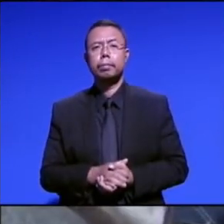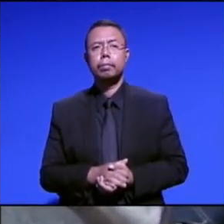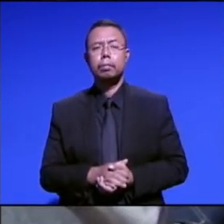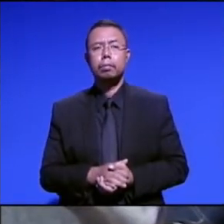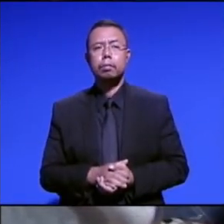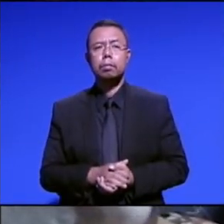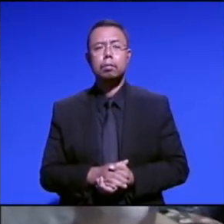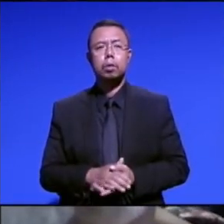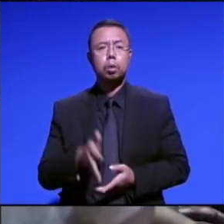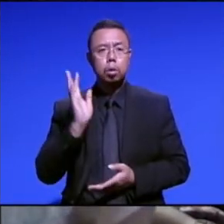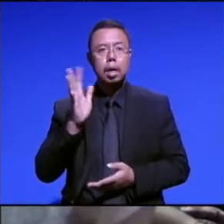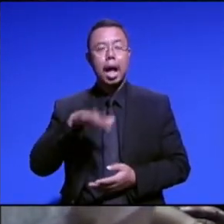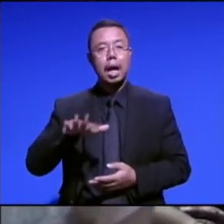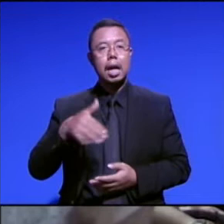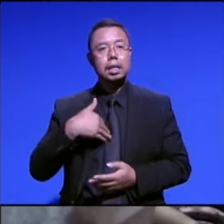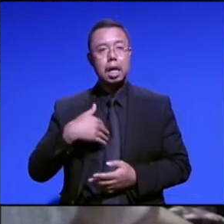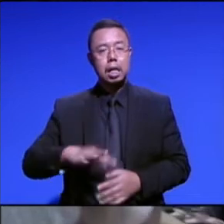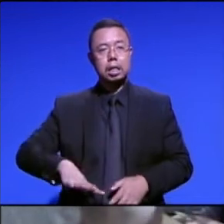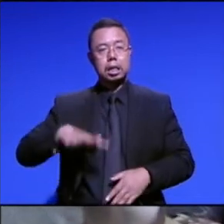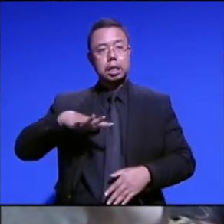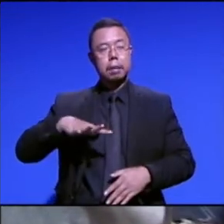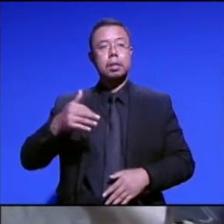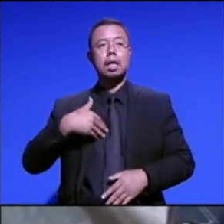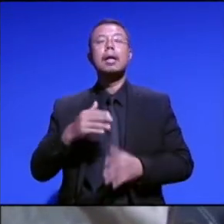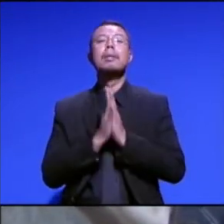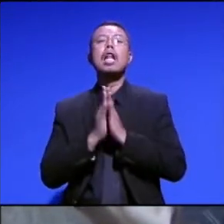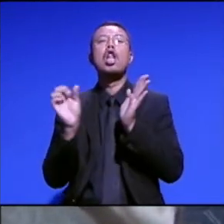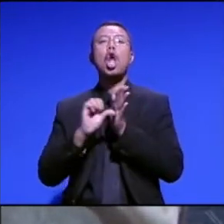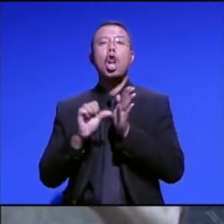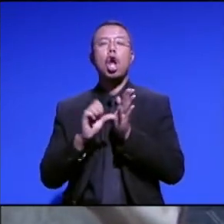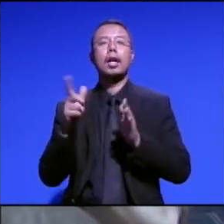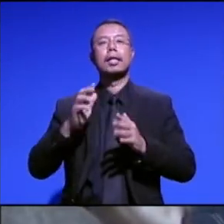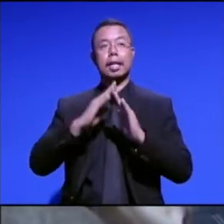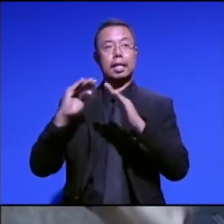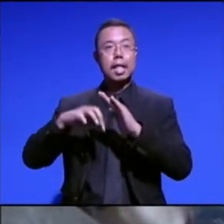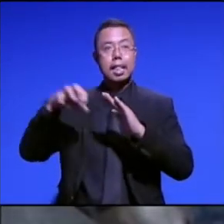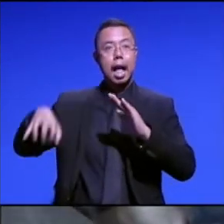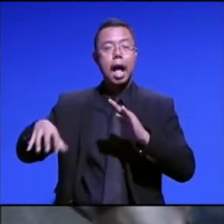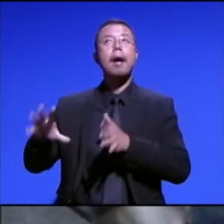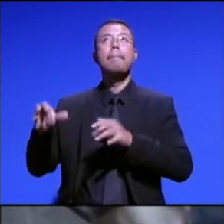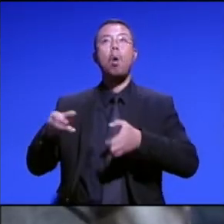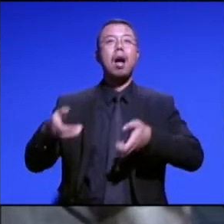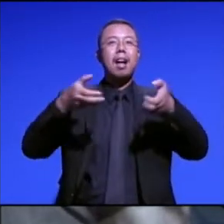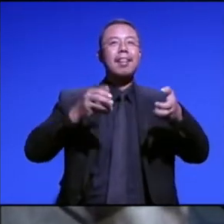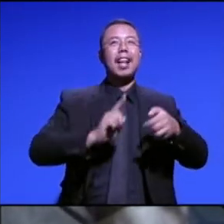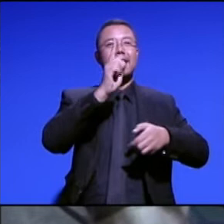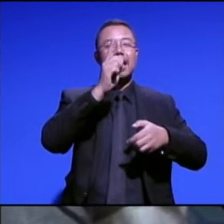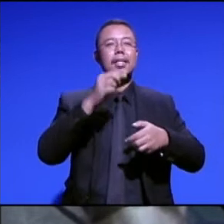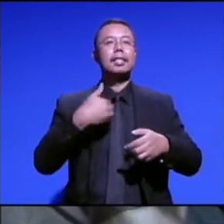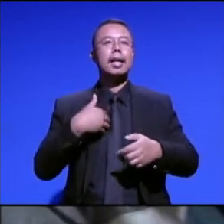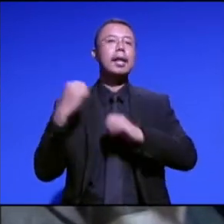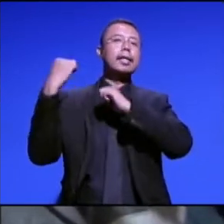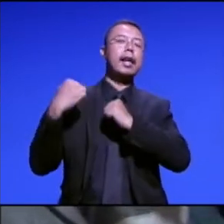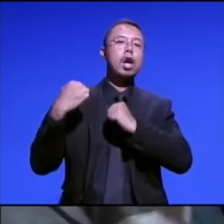Terus anak saya kerendam segini, saya minta tolong sama tetangga, anak saya dibawa ke atas. Saya